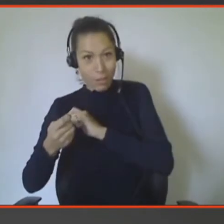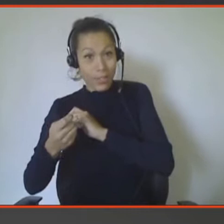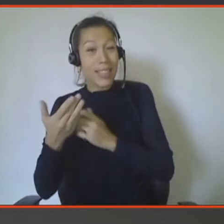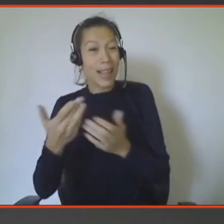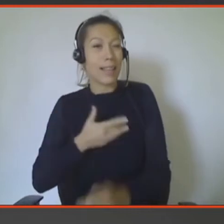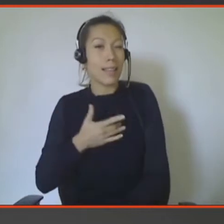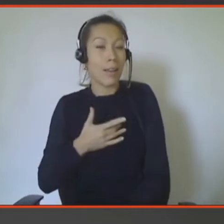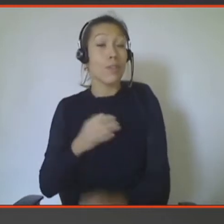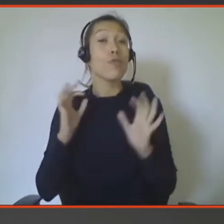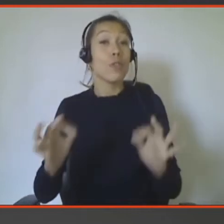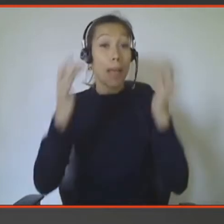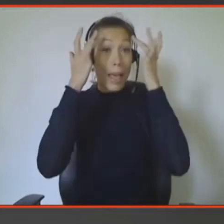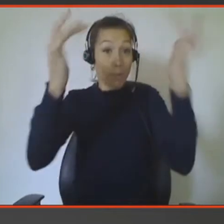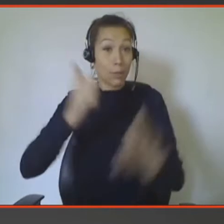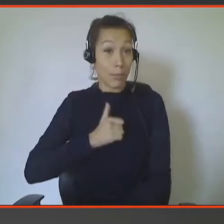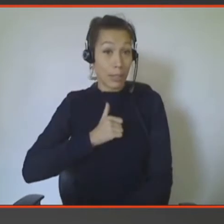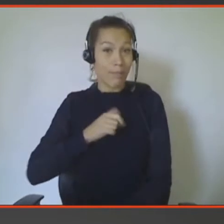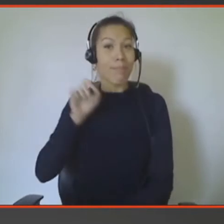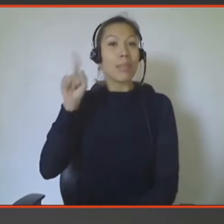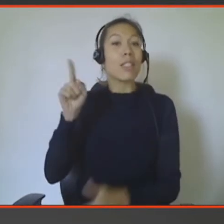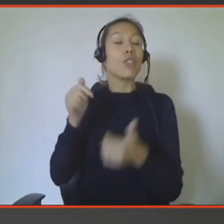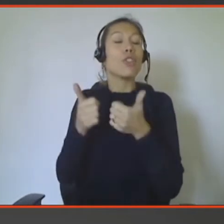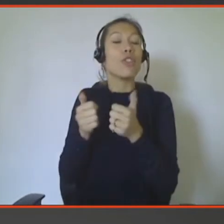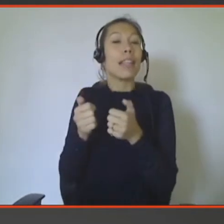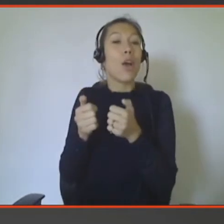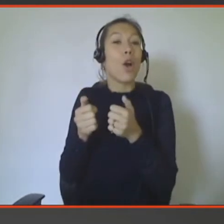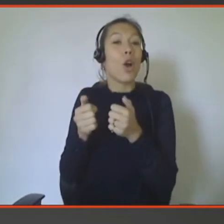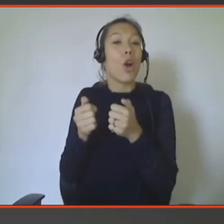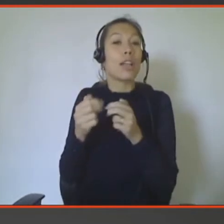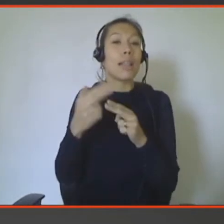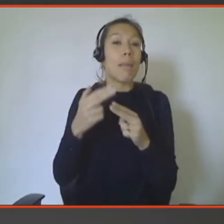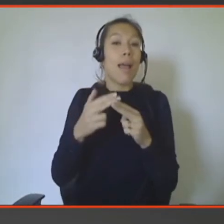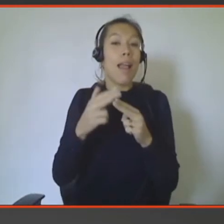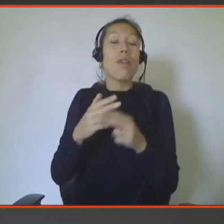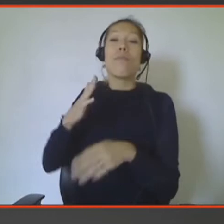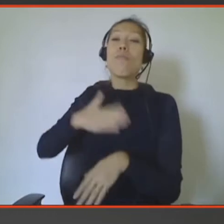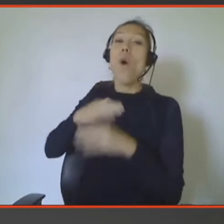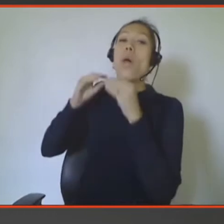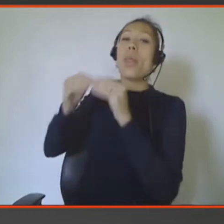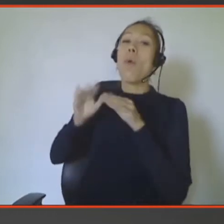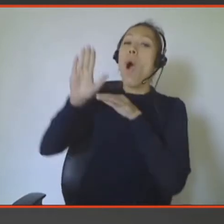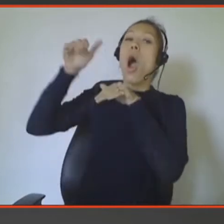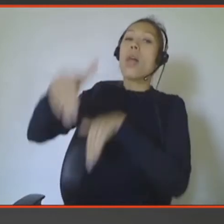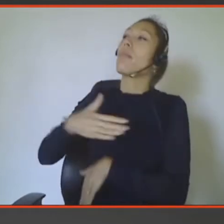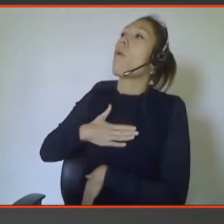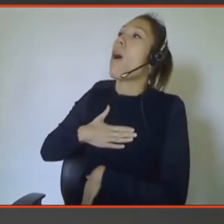assez significative quand j'ai joué à ce jeu vidéo qui s'appelle « Enterre-moi mon amour ». Et « Enterre-moi mon amour », ça paraît un petit peu glauque quand on l'entend comme ça, mais en fait, en